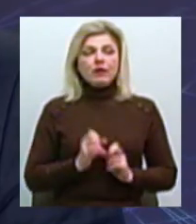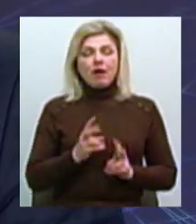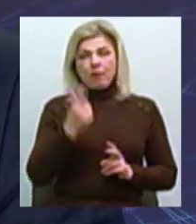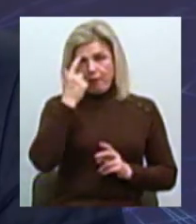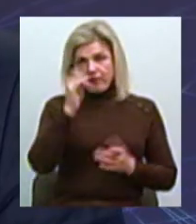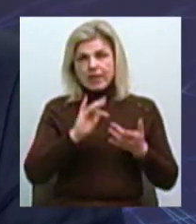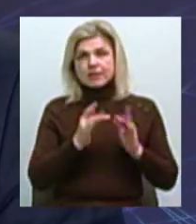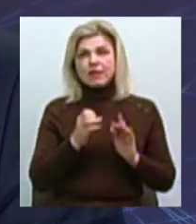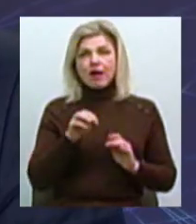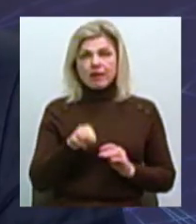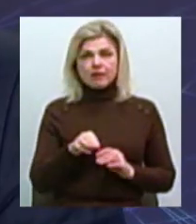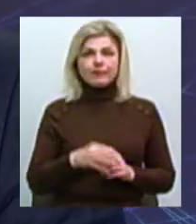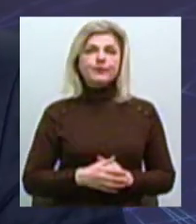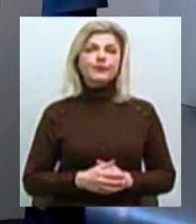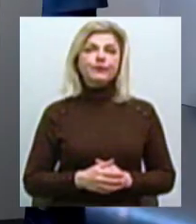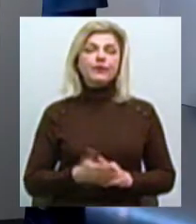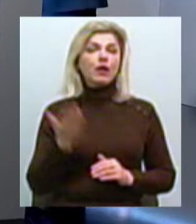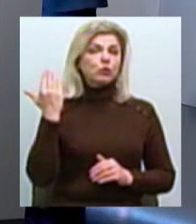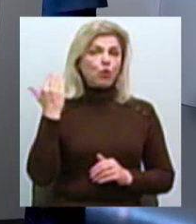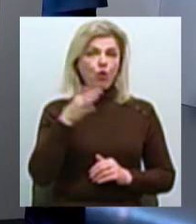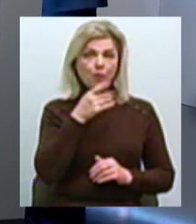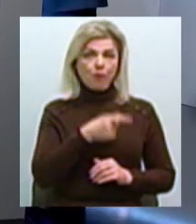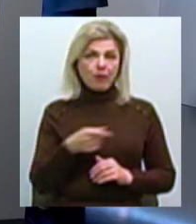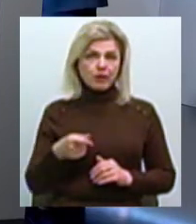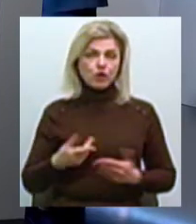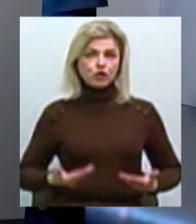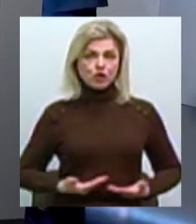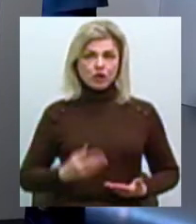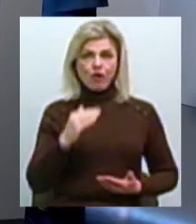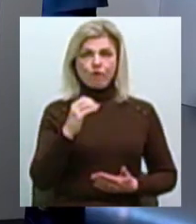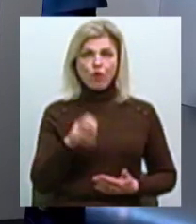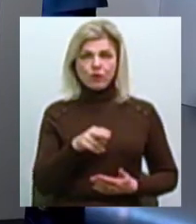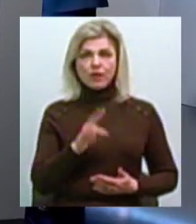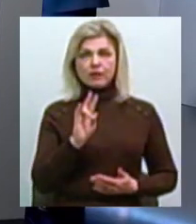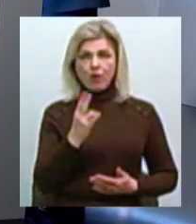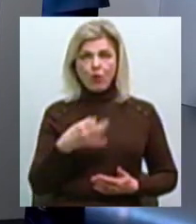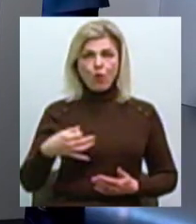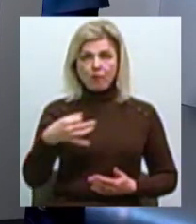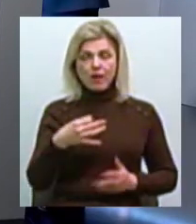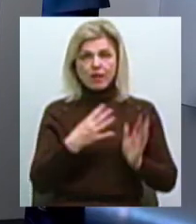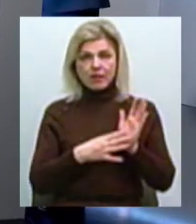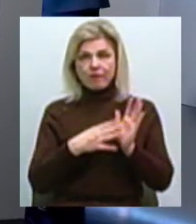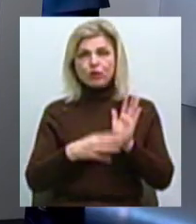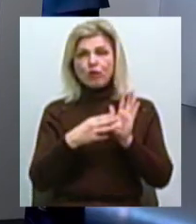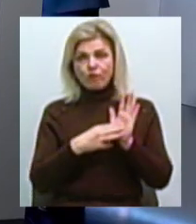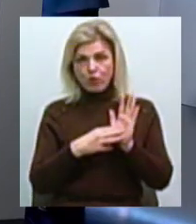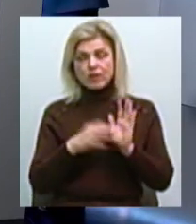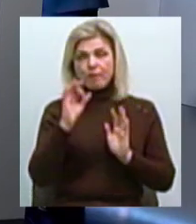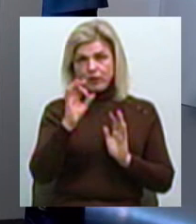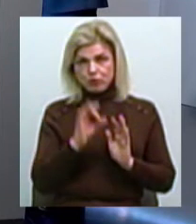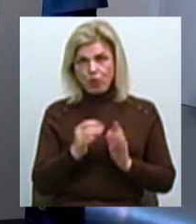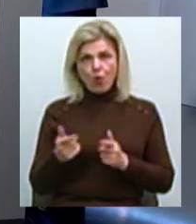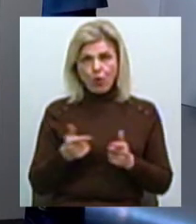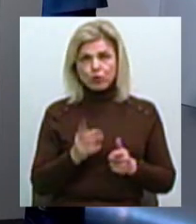державної адміністрації На той момент житловий фонд міста Миколаїв на 98% готовий до старту опалювального сезону